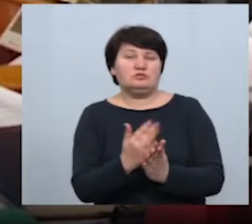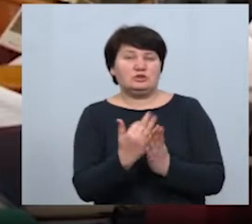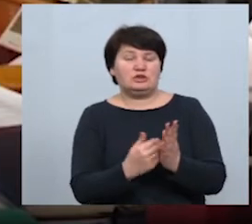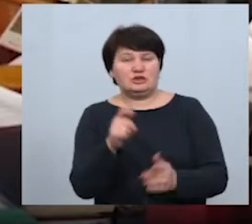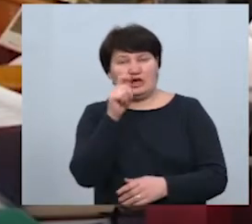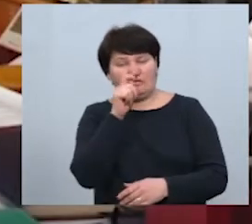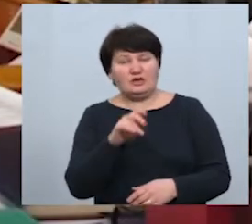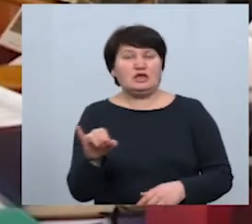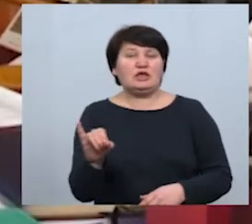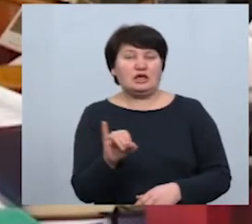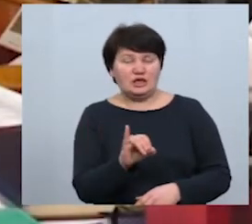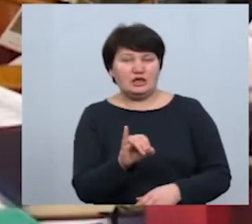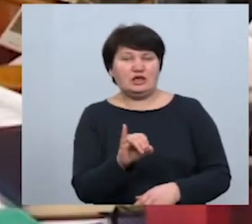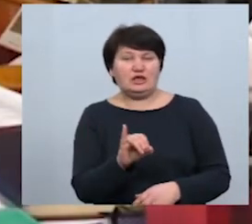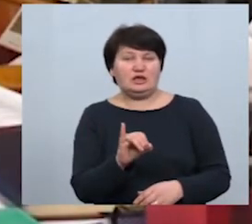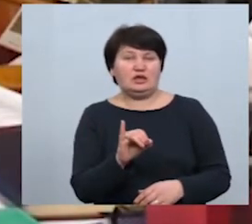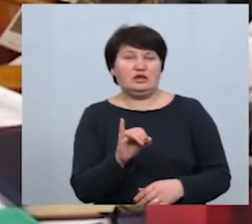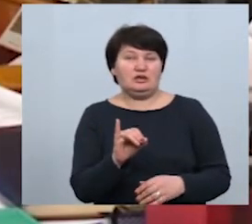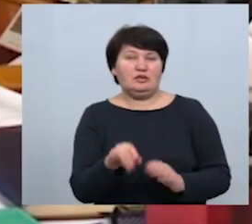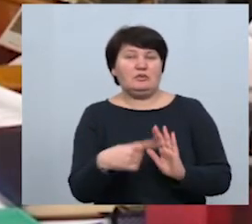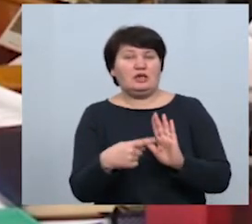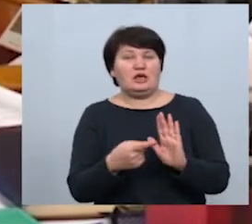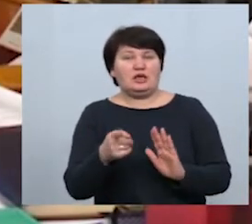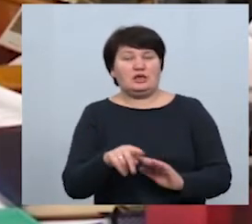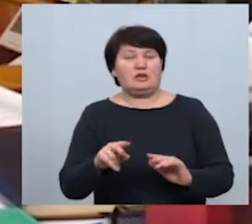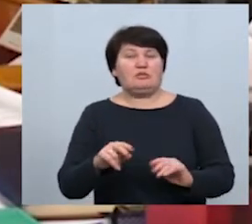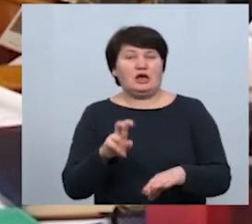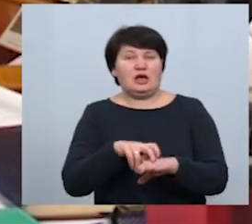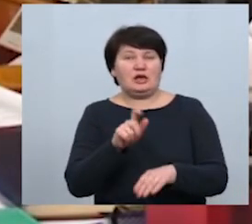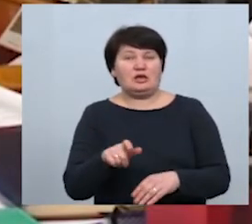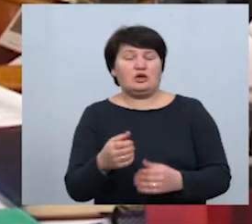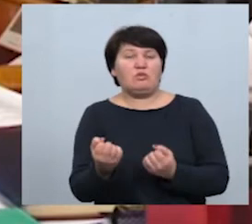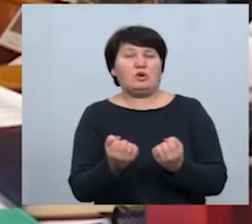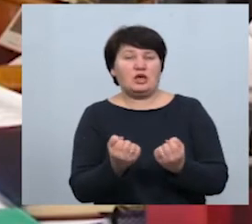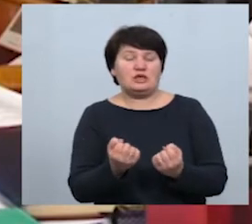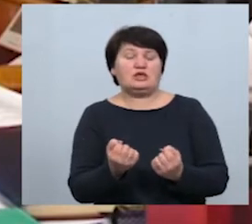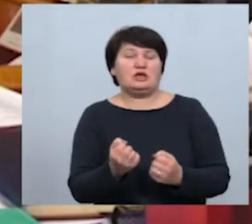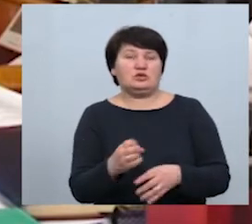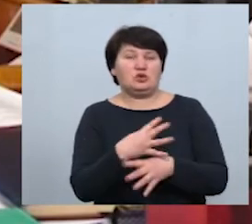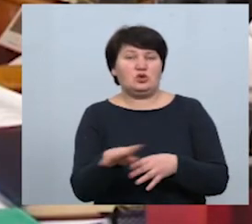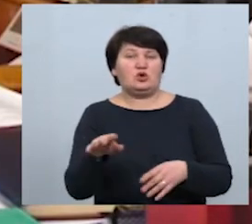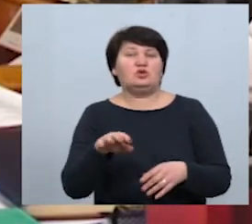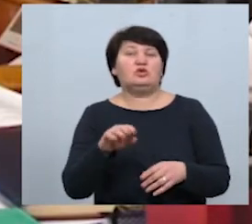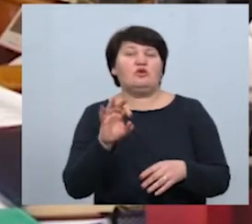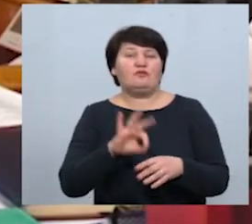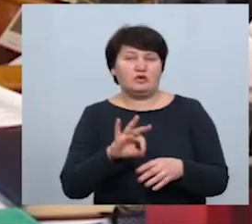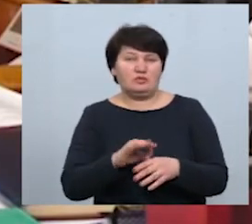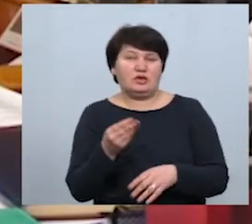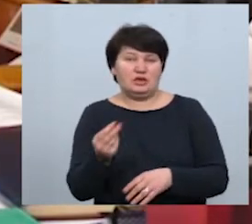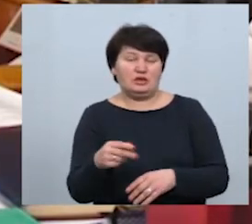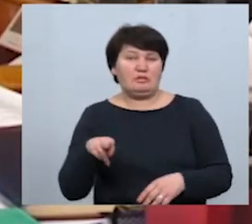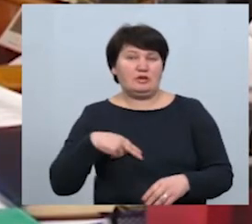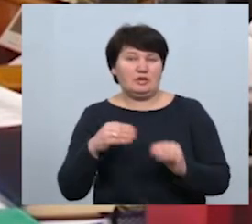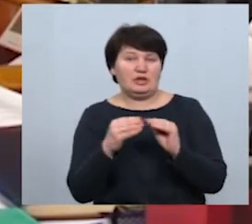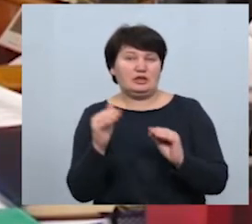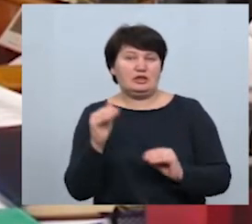опрацьовуємо питання тим лікарям, які борються з коронавірусом, оплатити премію в розмірі 10 тисяч гривень. Тому